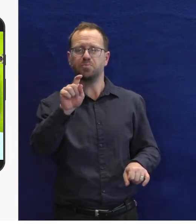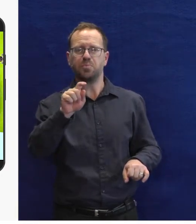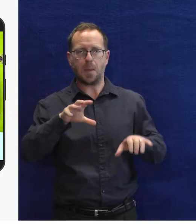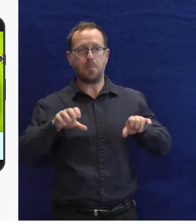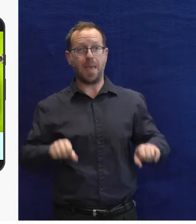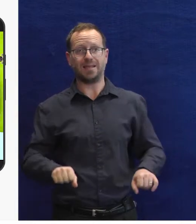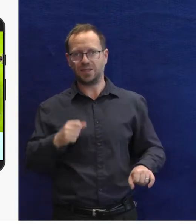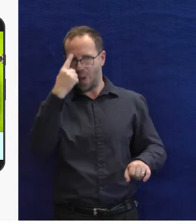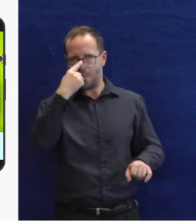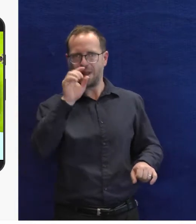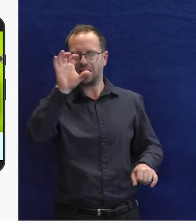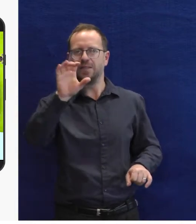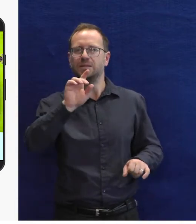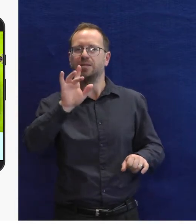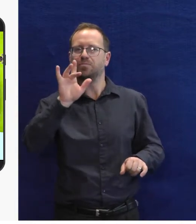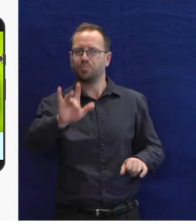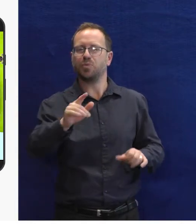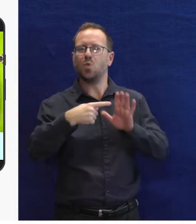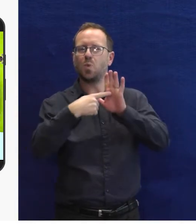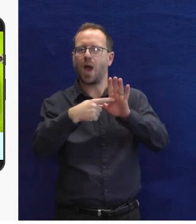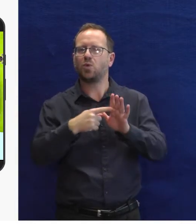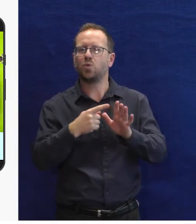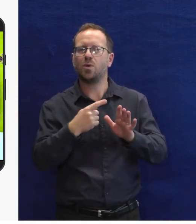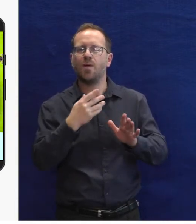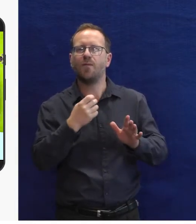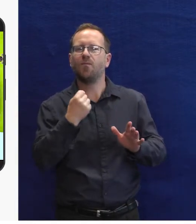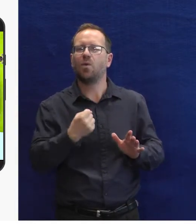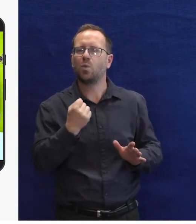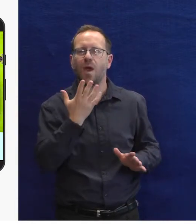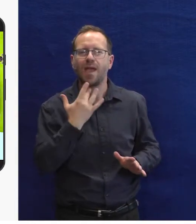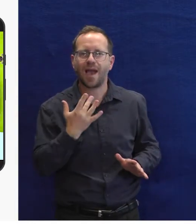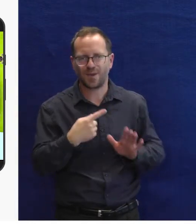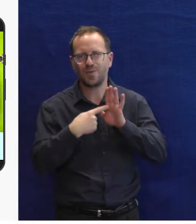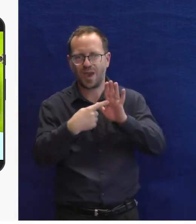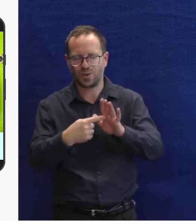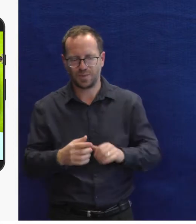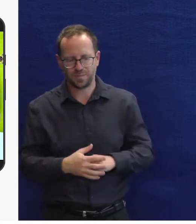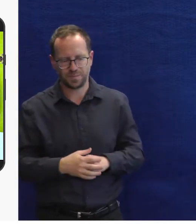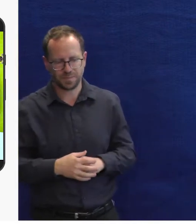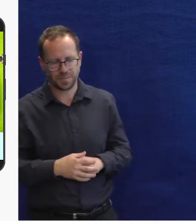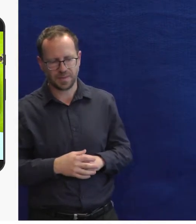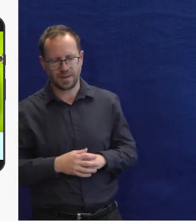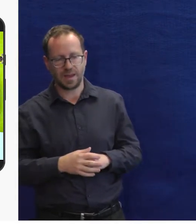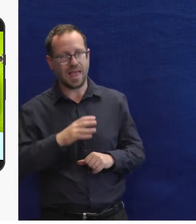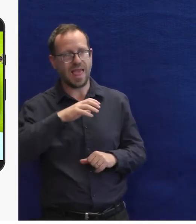obrazovce, když ho oslovím, tak se aktivuje a můžu mu dávat nějaké příkazy. To vám ukážu na příštím slajdu.